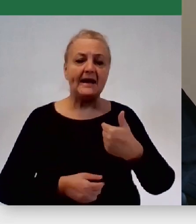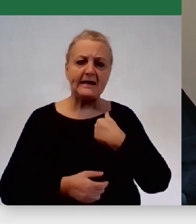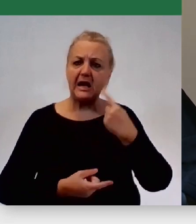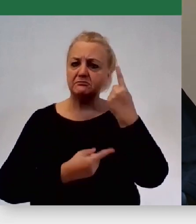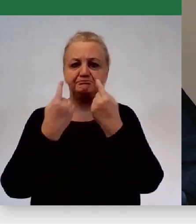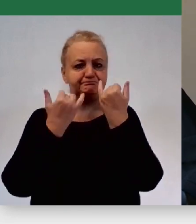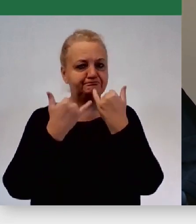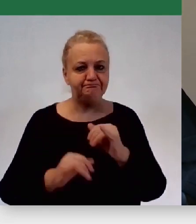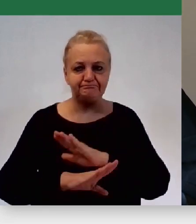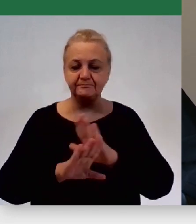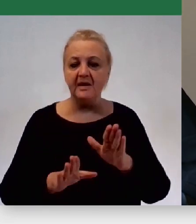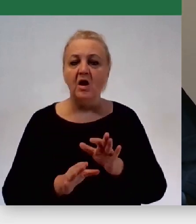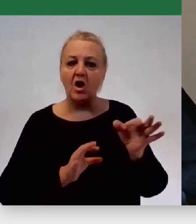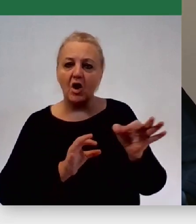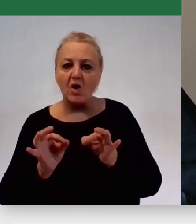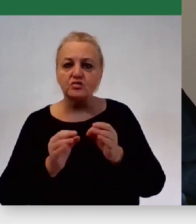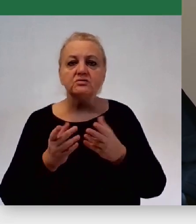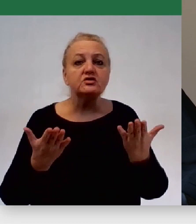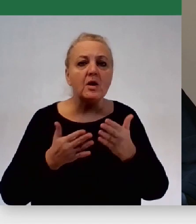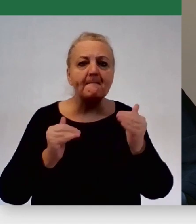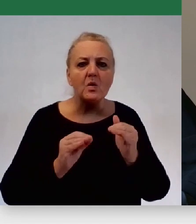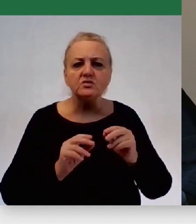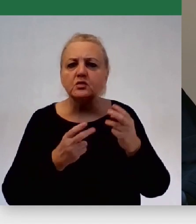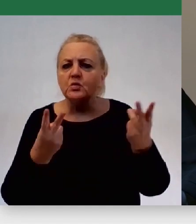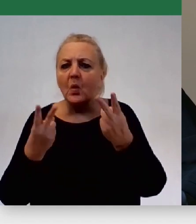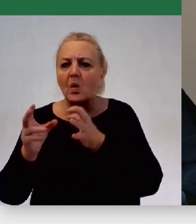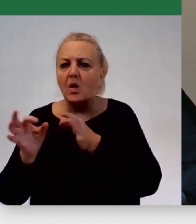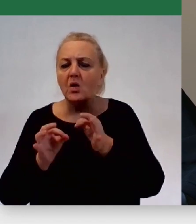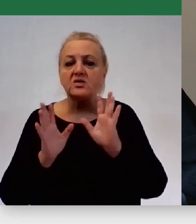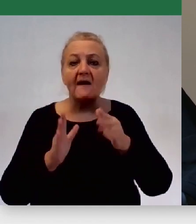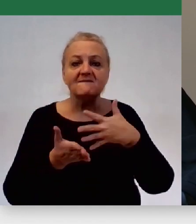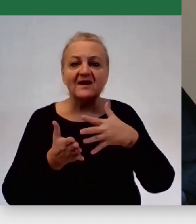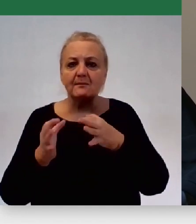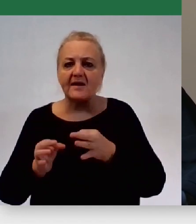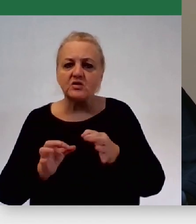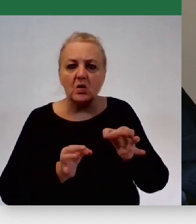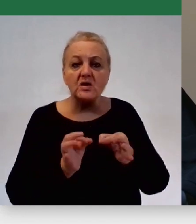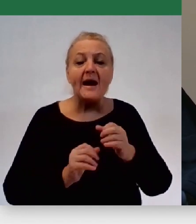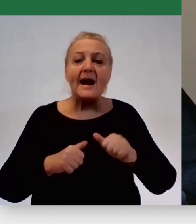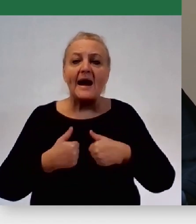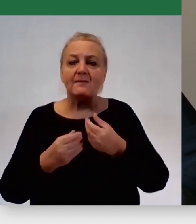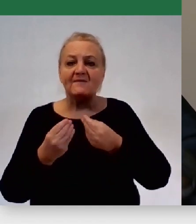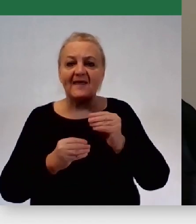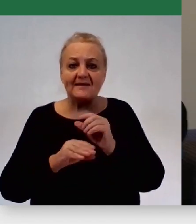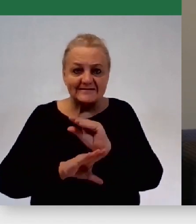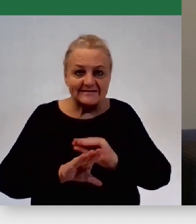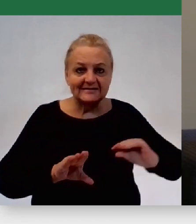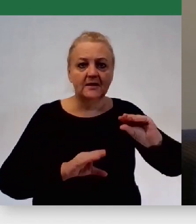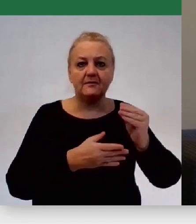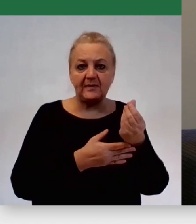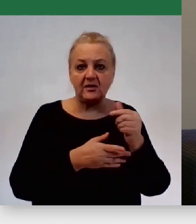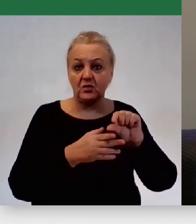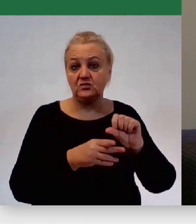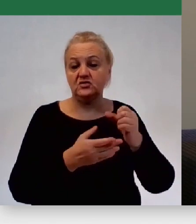strategię, czyli oszczędności wszędzie tam, gdzie to możliwe, na wydatkach bieżących, po to, żeby wygenerować jak najwyższą nadwyżkę operacyjną i